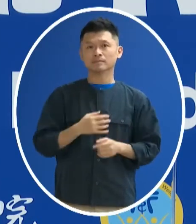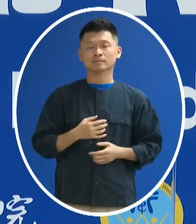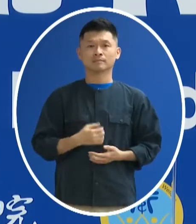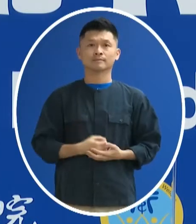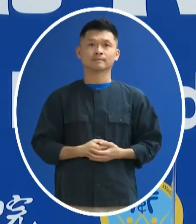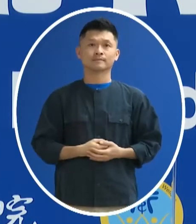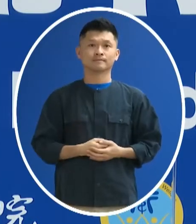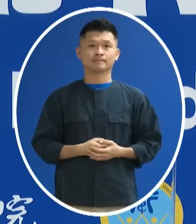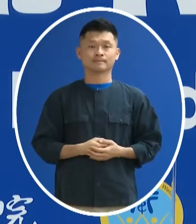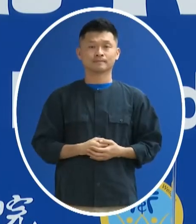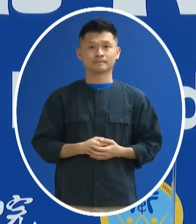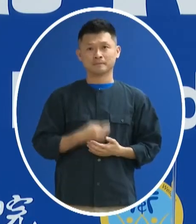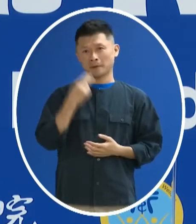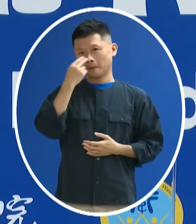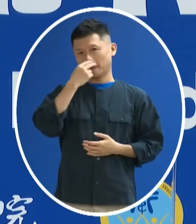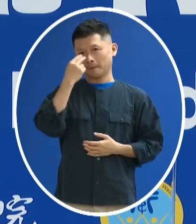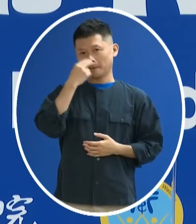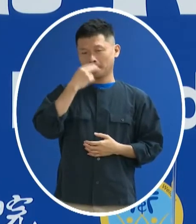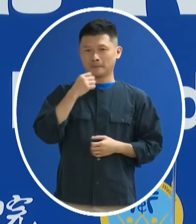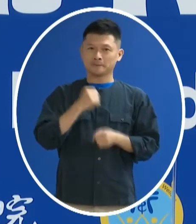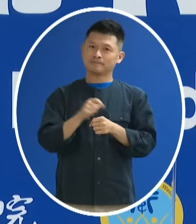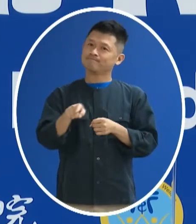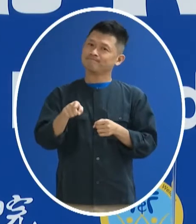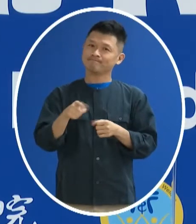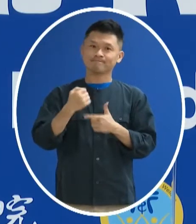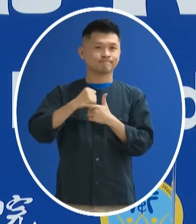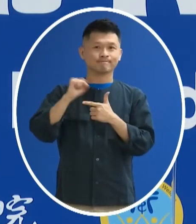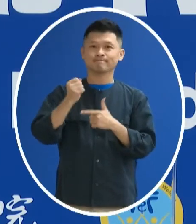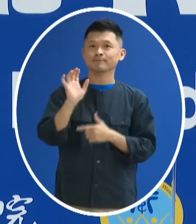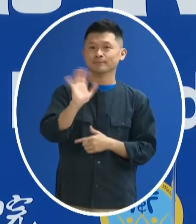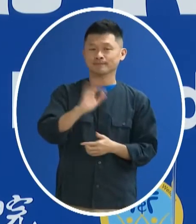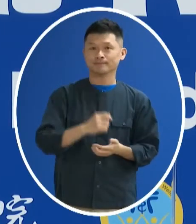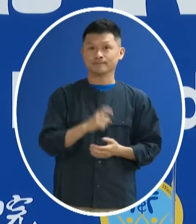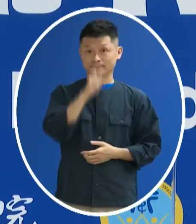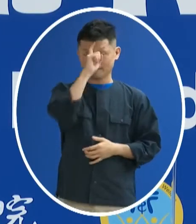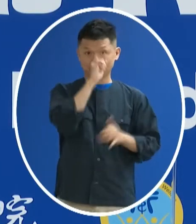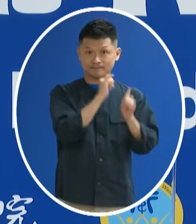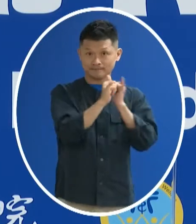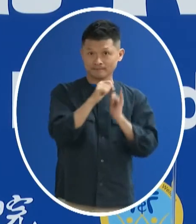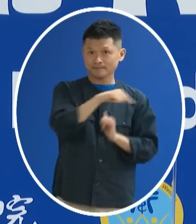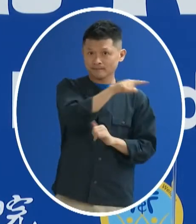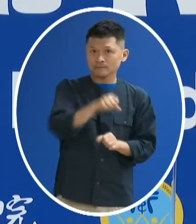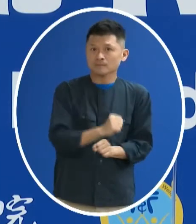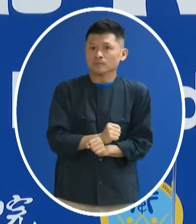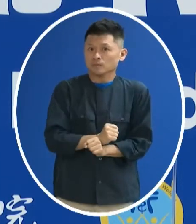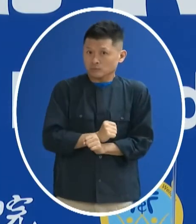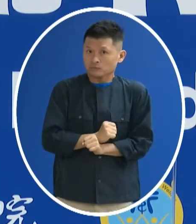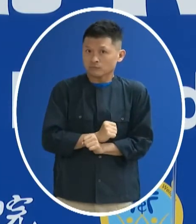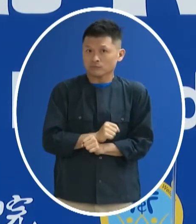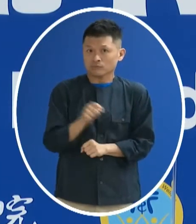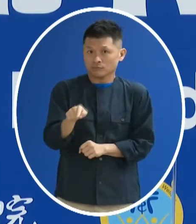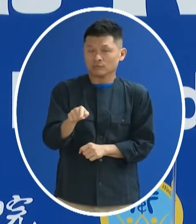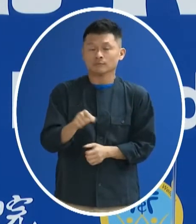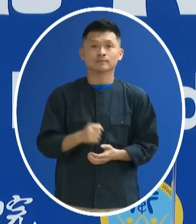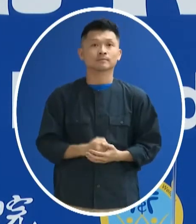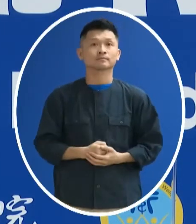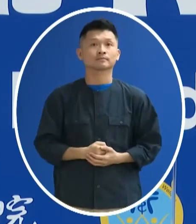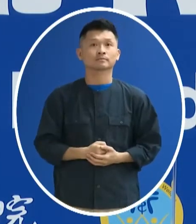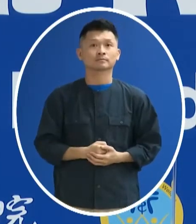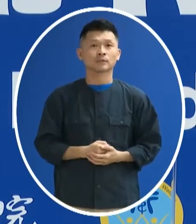一個風險在做額外的事情 所以我們是不建議 那也希望民眾可以多這個注意這樣的一個情形 不要